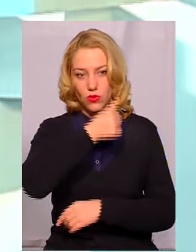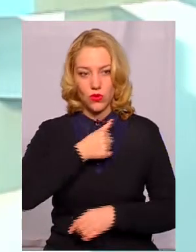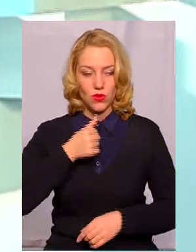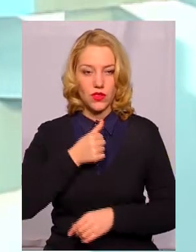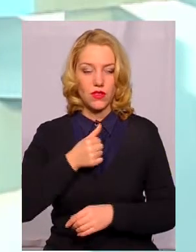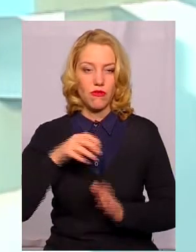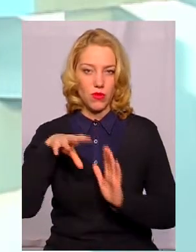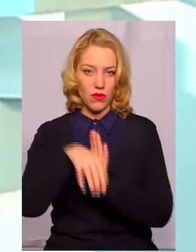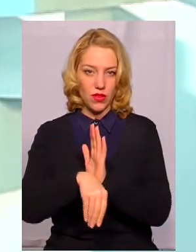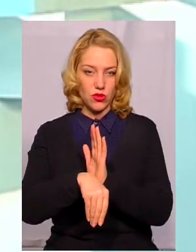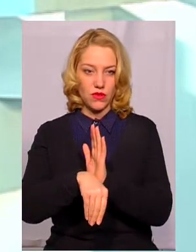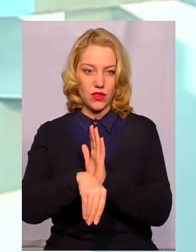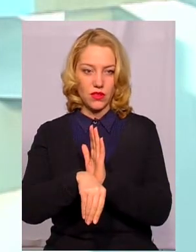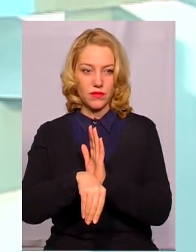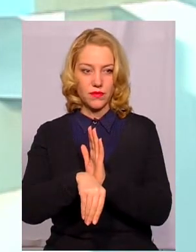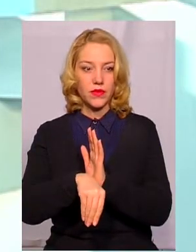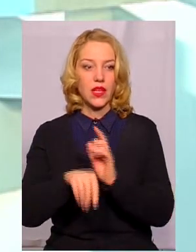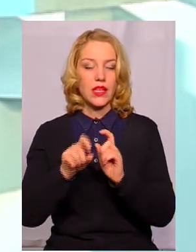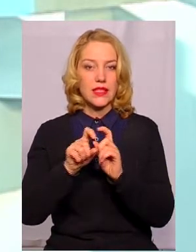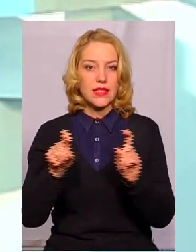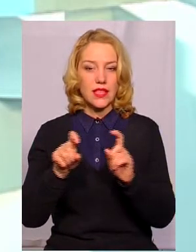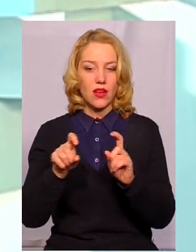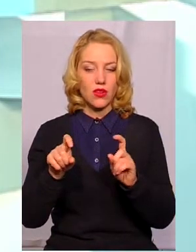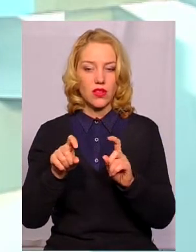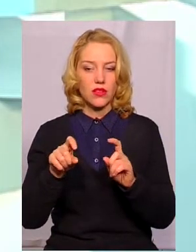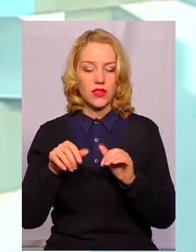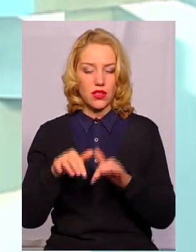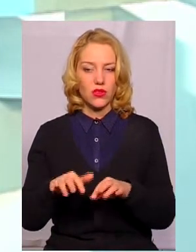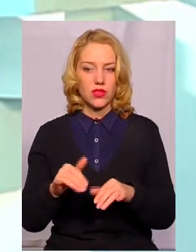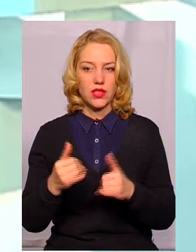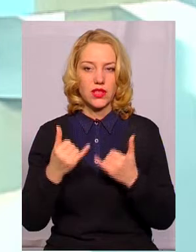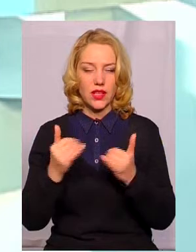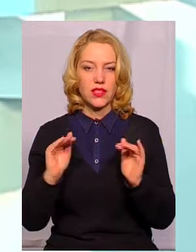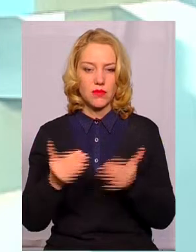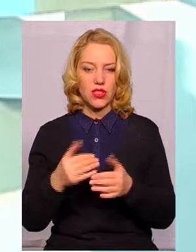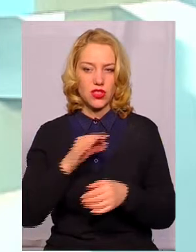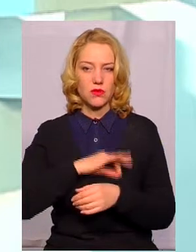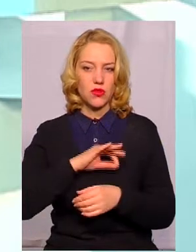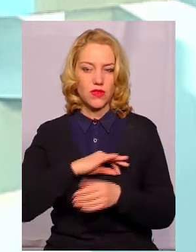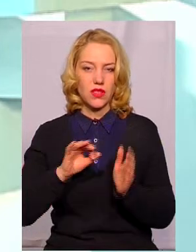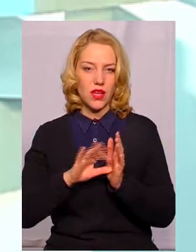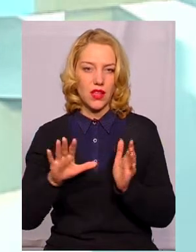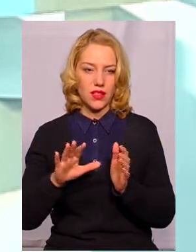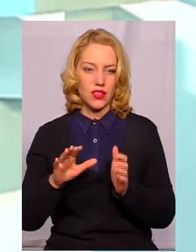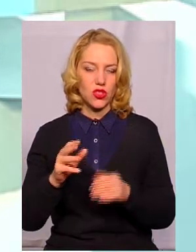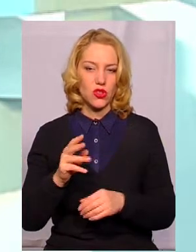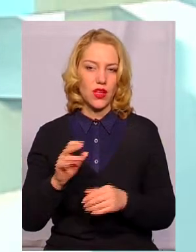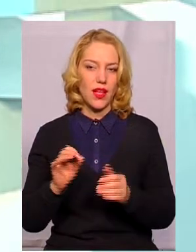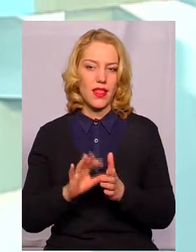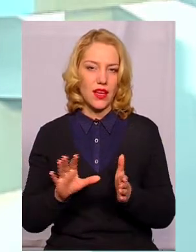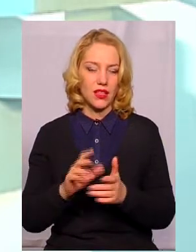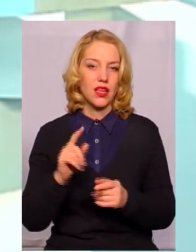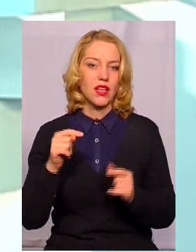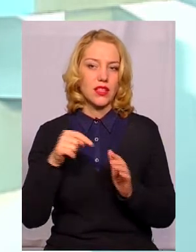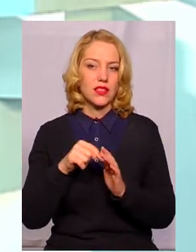само запроваджувати заходи по зменшенню споживання електричної енергії. Зокрема,